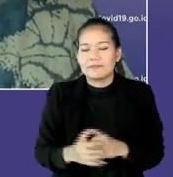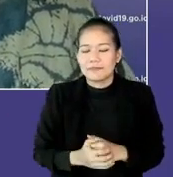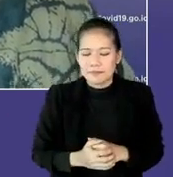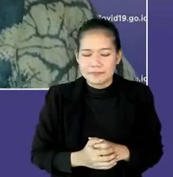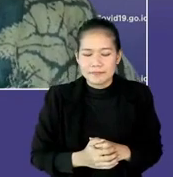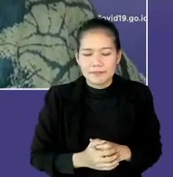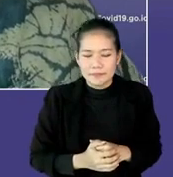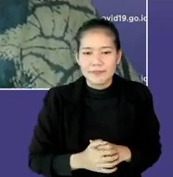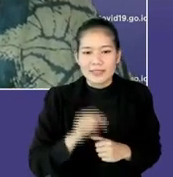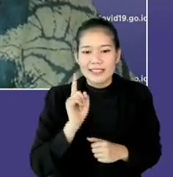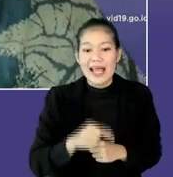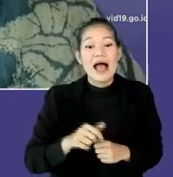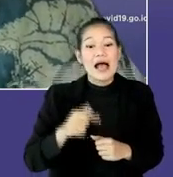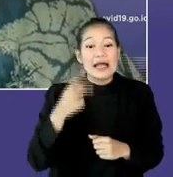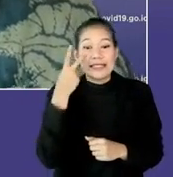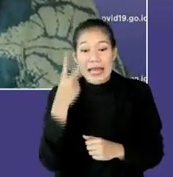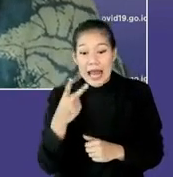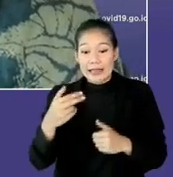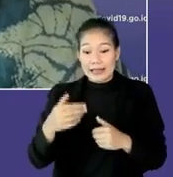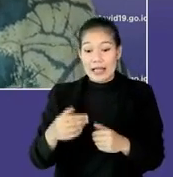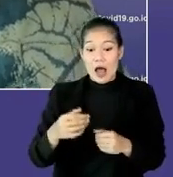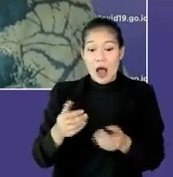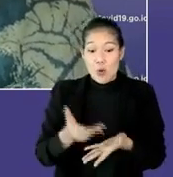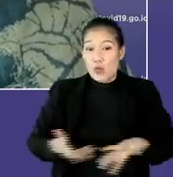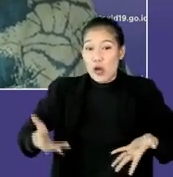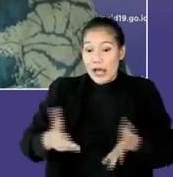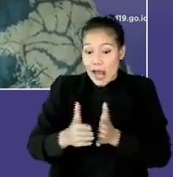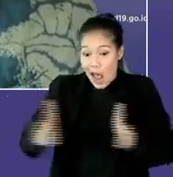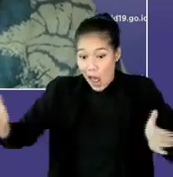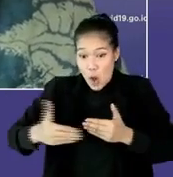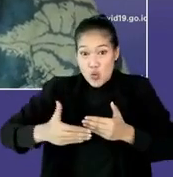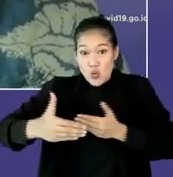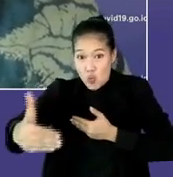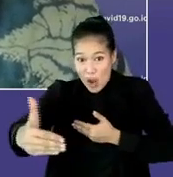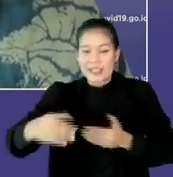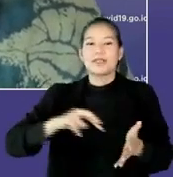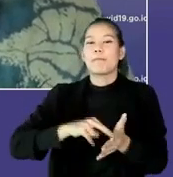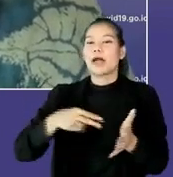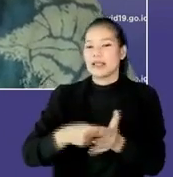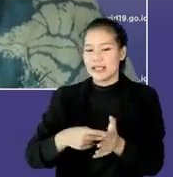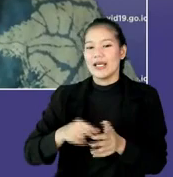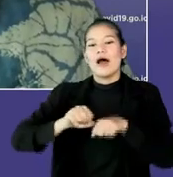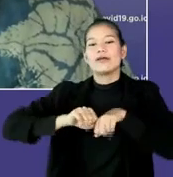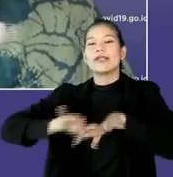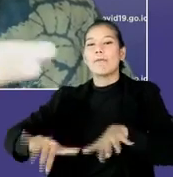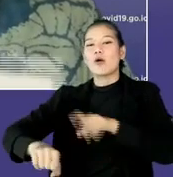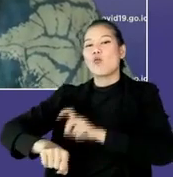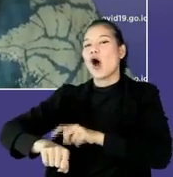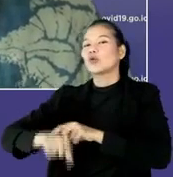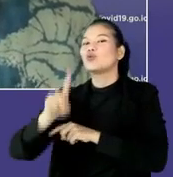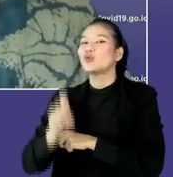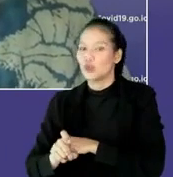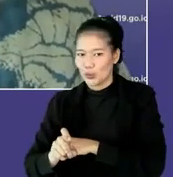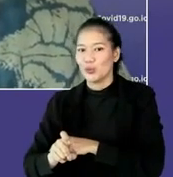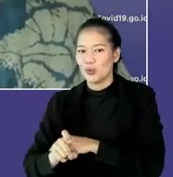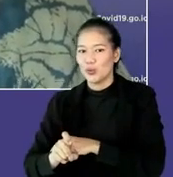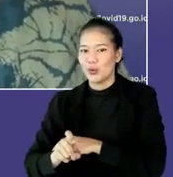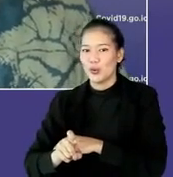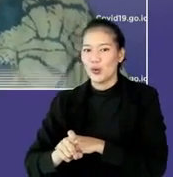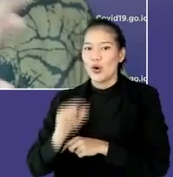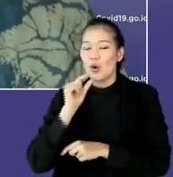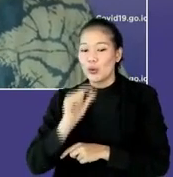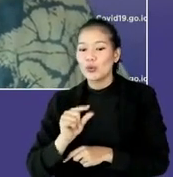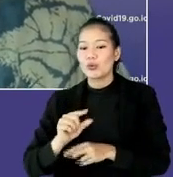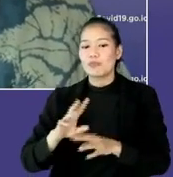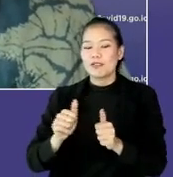punya perluasan wilayah, semakin luas wilayah yang pasti kan butuh waktu untuk menyebar, untuk kembali juga balik ke dalam